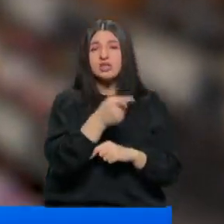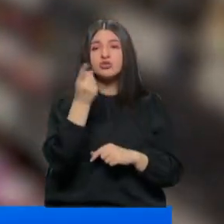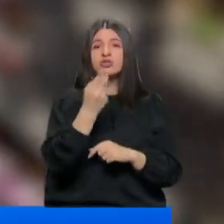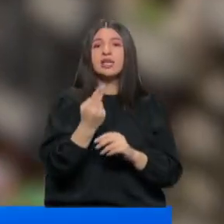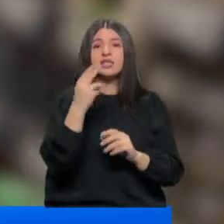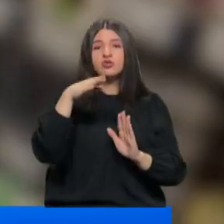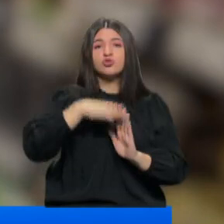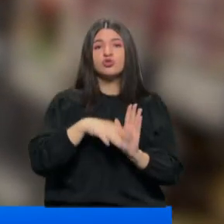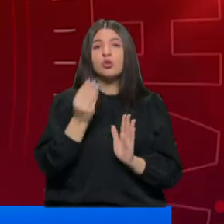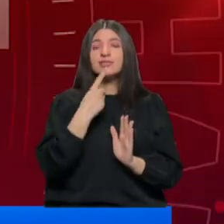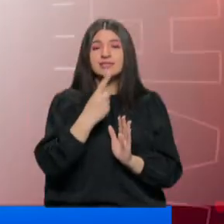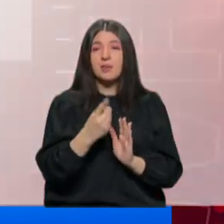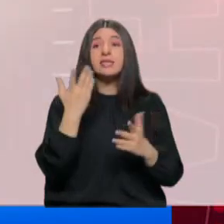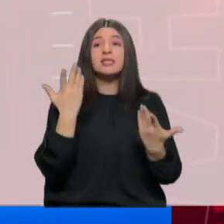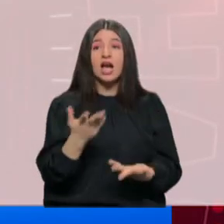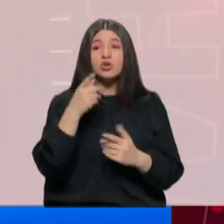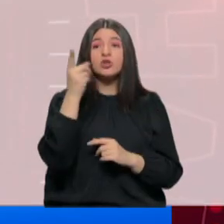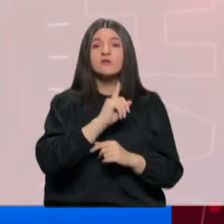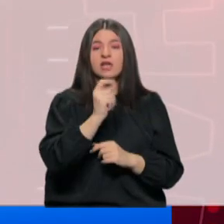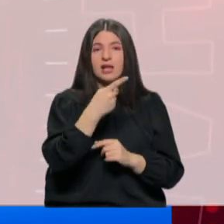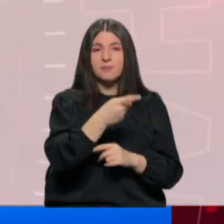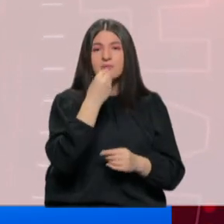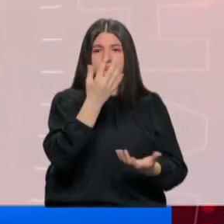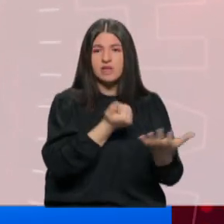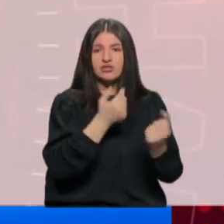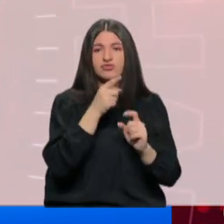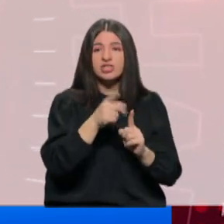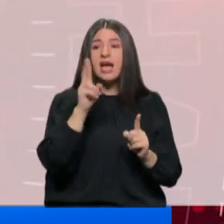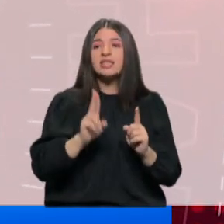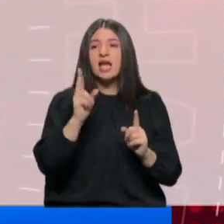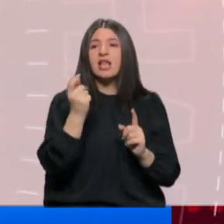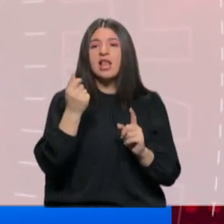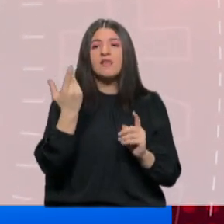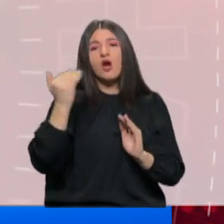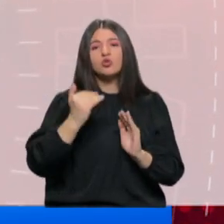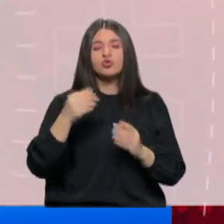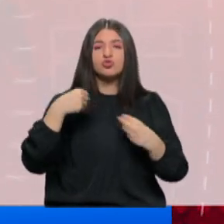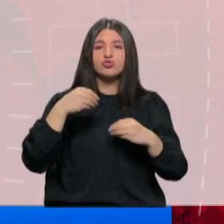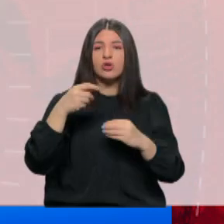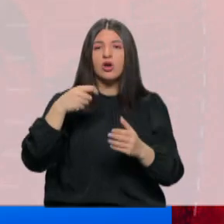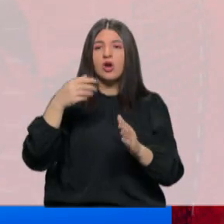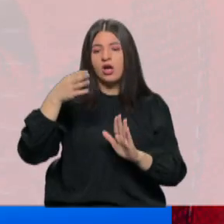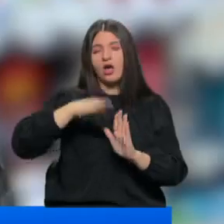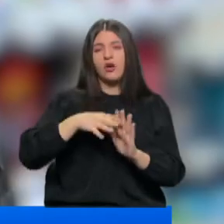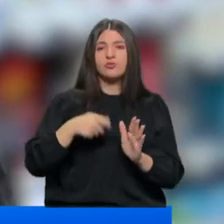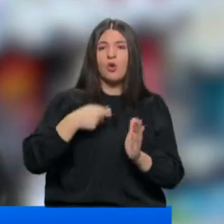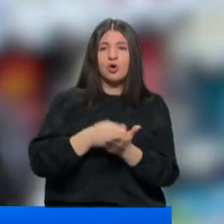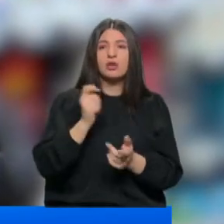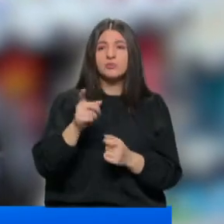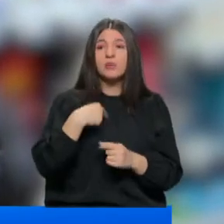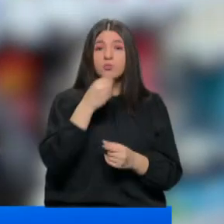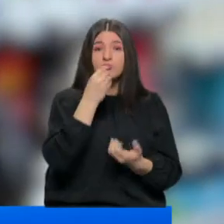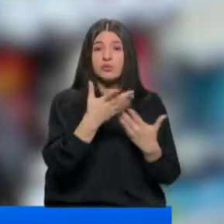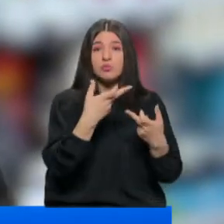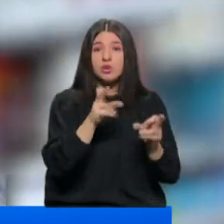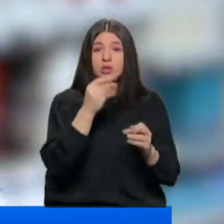%7 düşmesi demek. Yani 100 liralık bir gıda alışverişinde 7 lira daha az çıkacak tüketicinin cebinden. Mutfağım şu